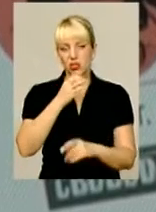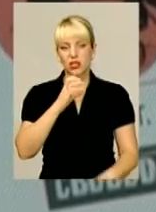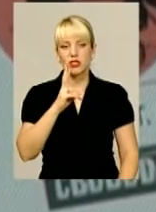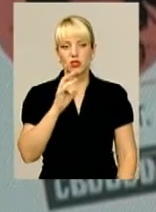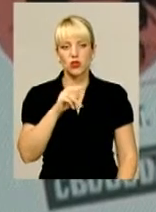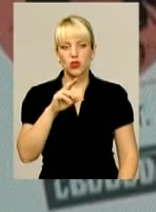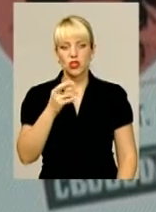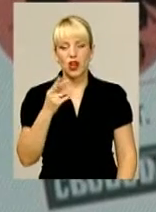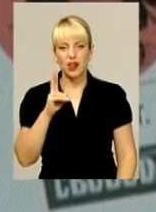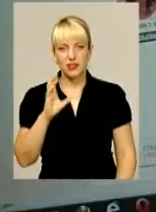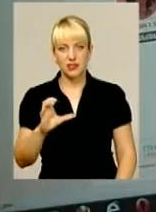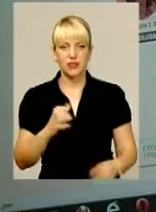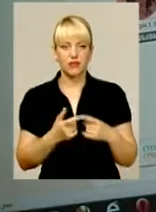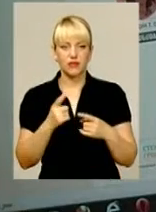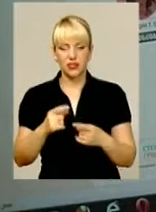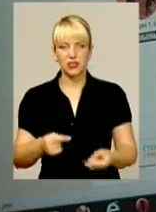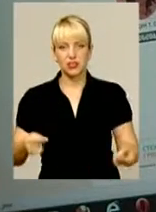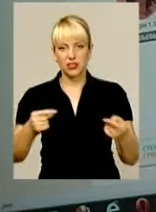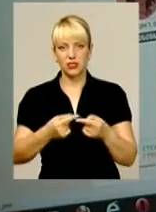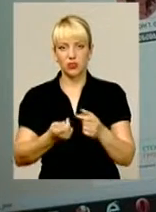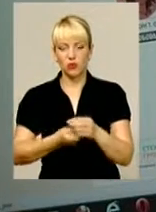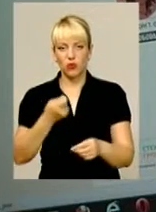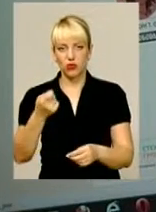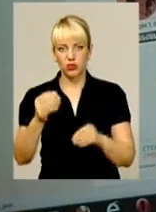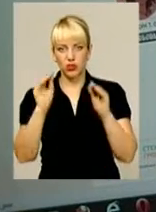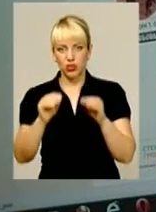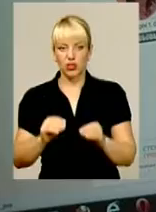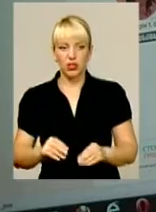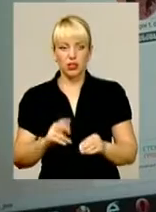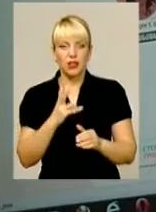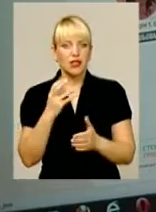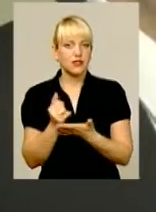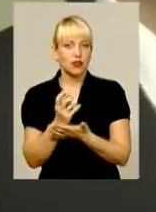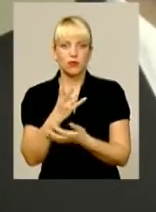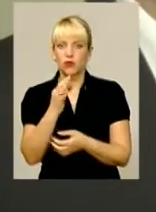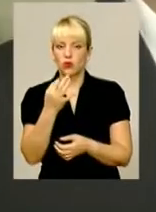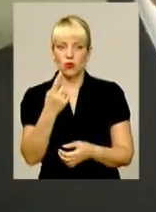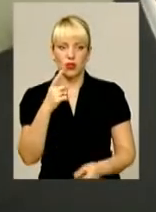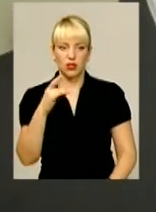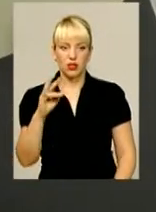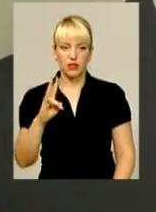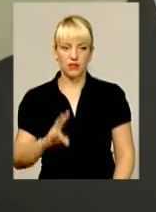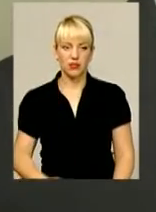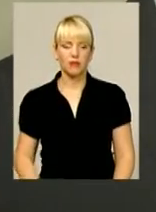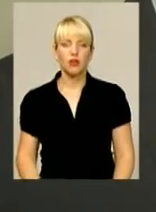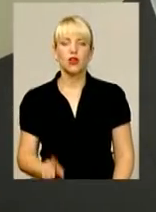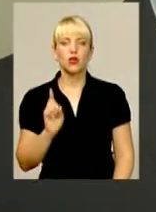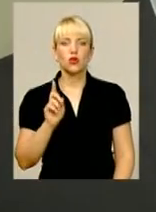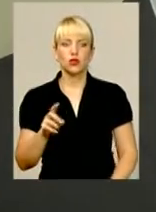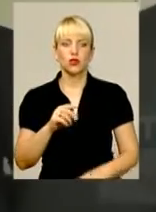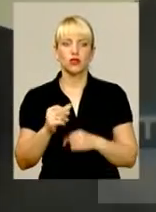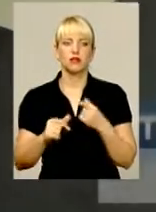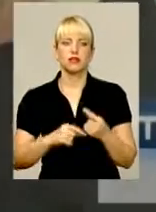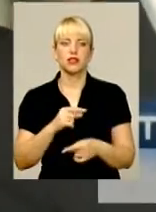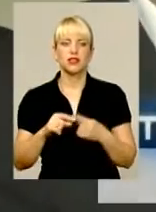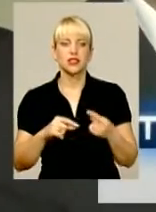Скочеляс, який, згідно із поданою декларацією, не заробив торік жодної гривні. Той бізнес, який я веду